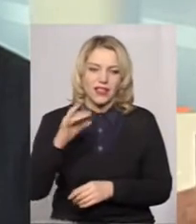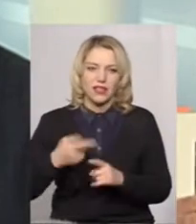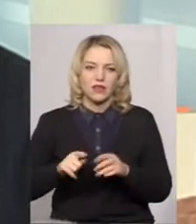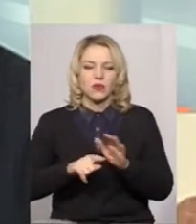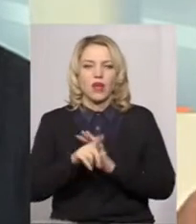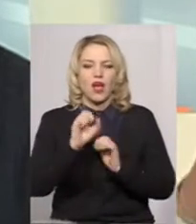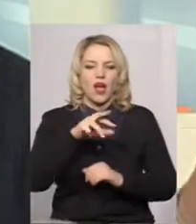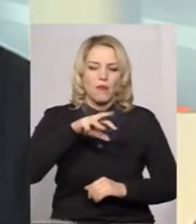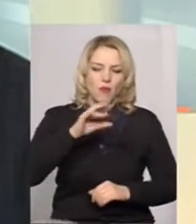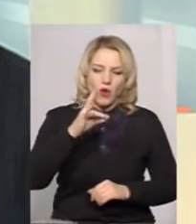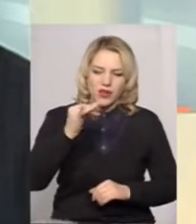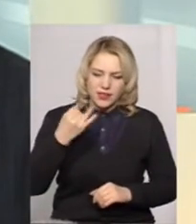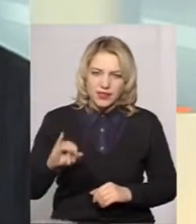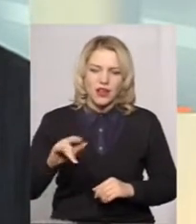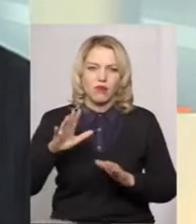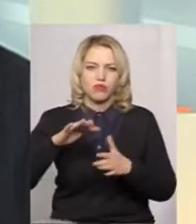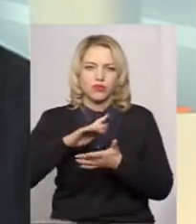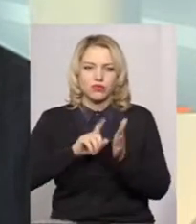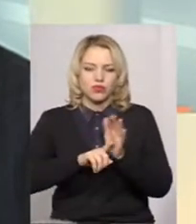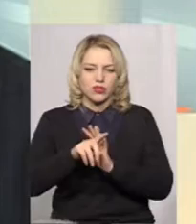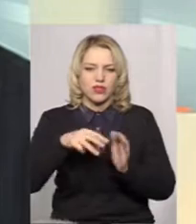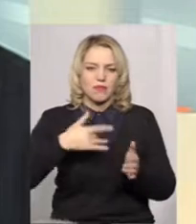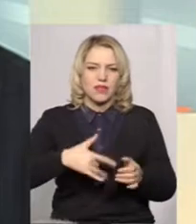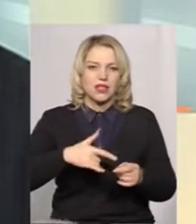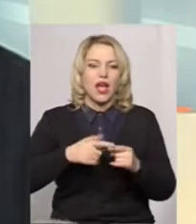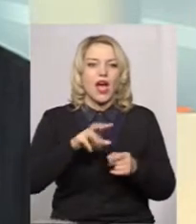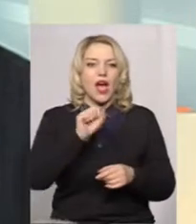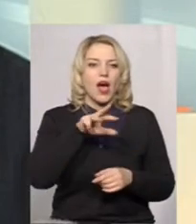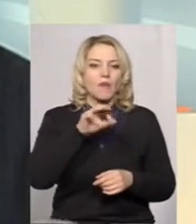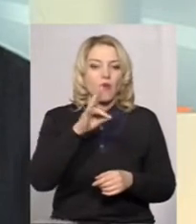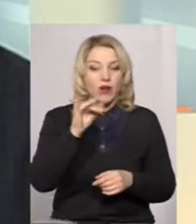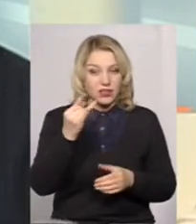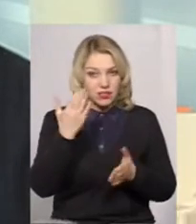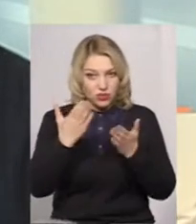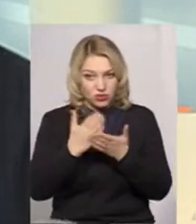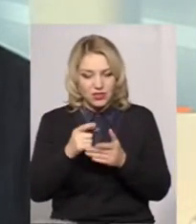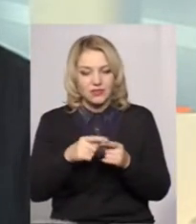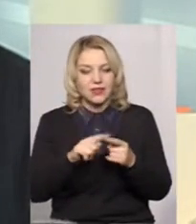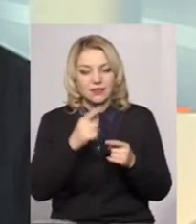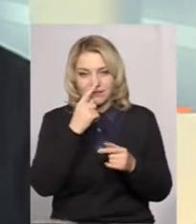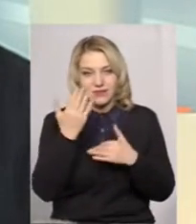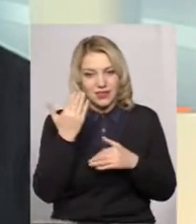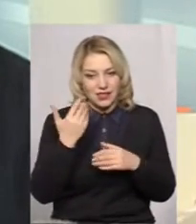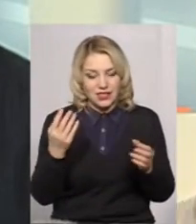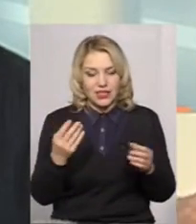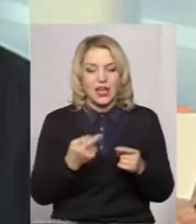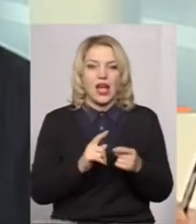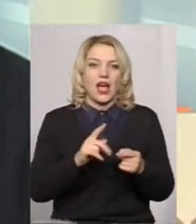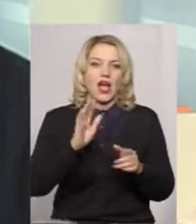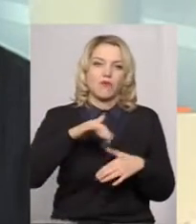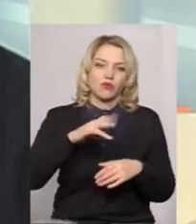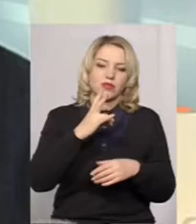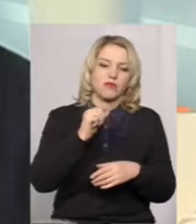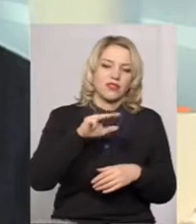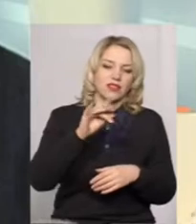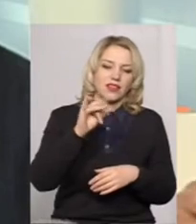мінералізація. Якщо є амоній, ми знаходимо, це свідчить про свіже забруднення. Дальше нітрити, це вже давніше.